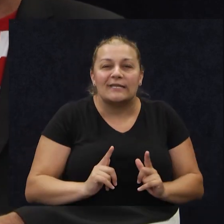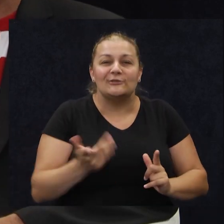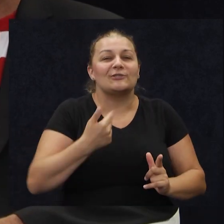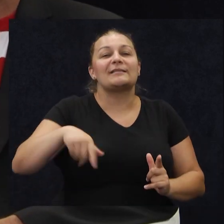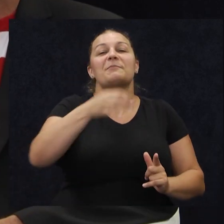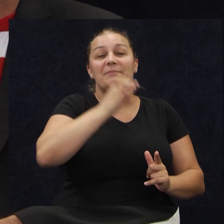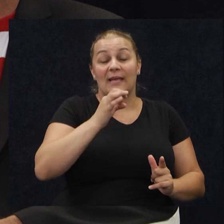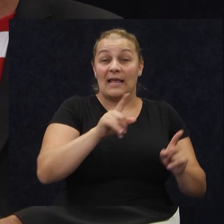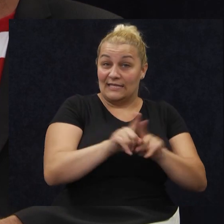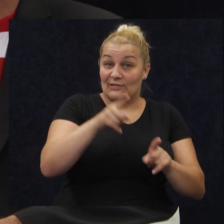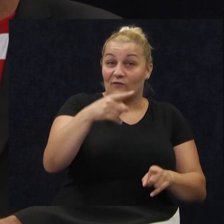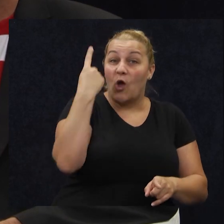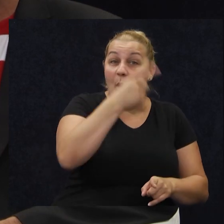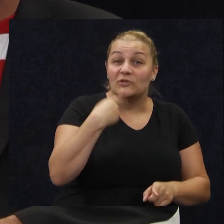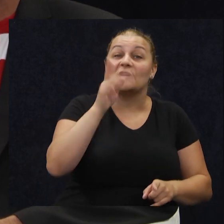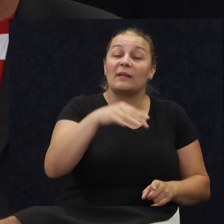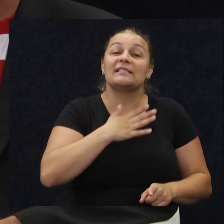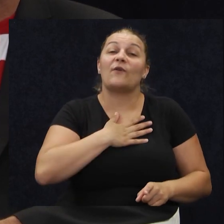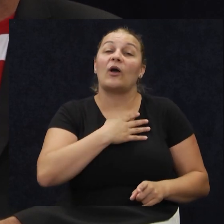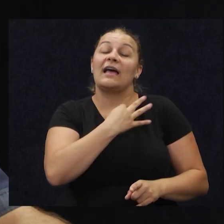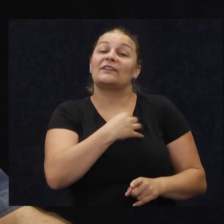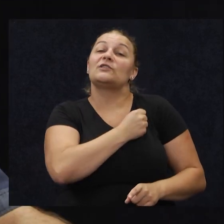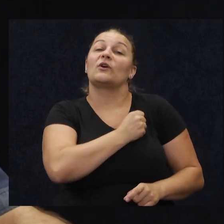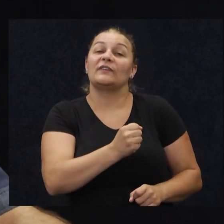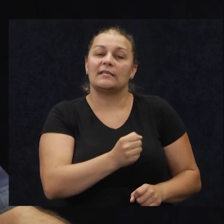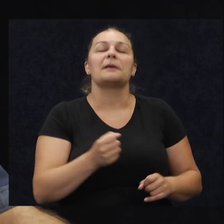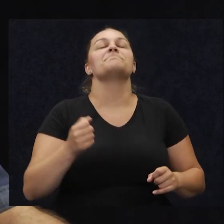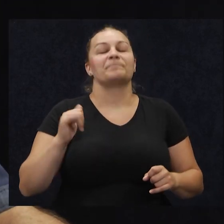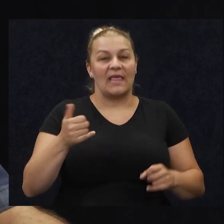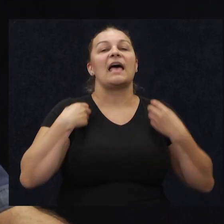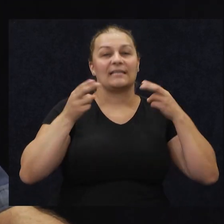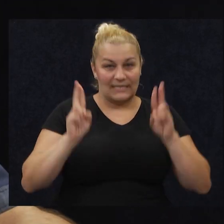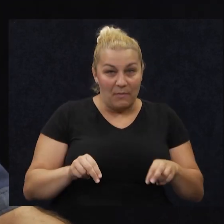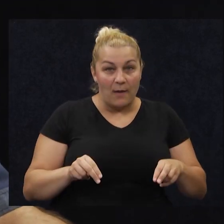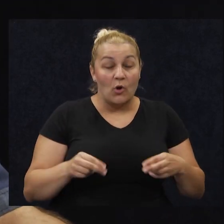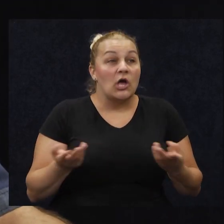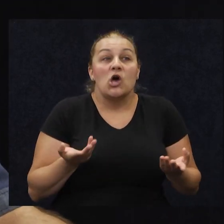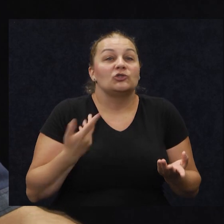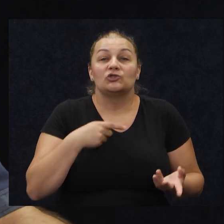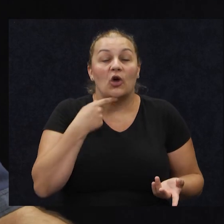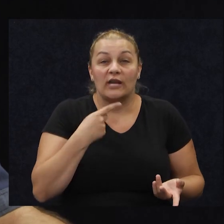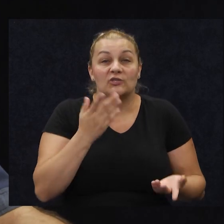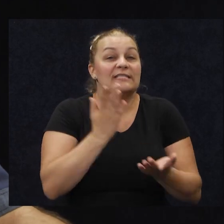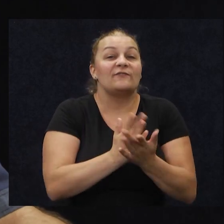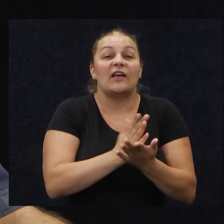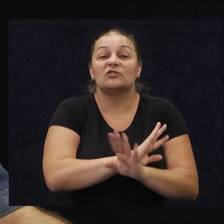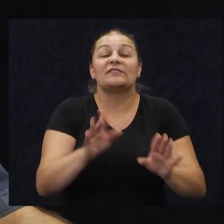o Mišani, imate jednog svog hrvatskog viteza sada u reprezentaciji. Imamo. A šta reći, sve je veće rečeno.